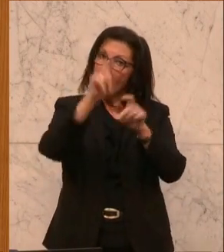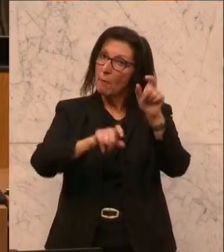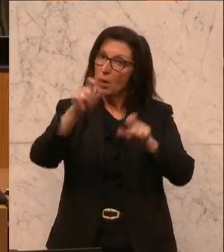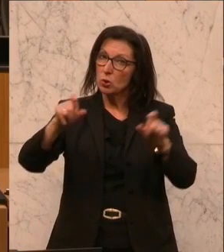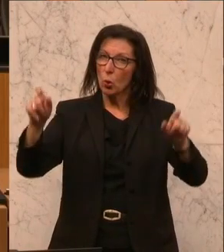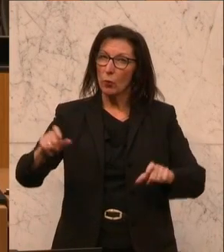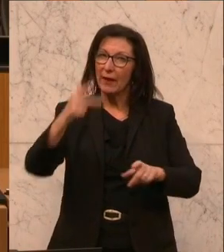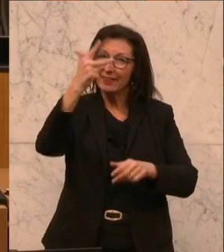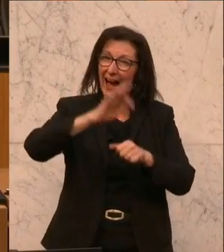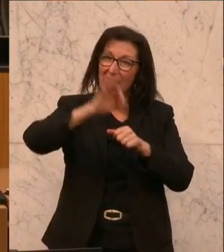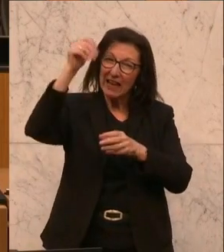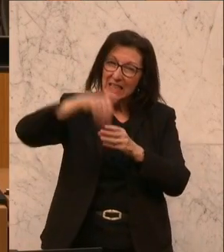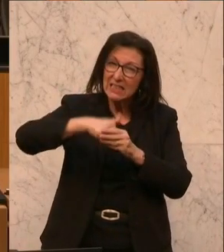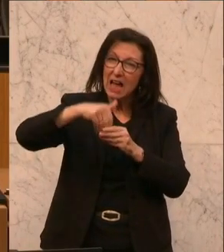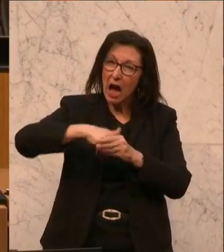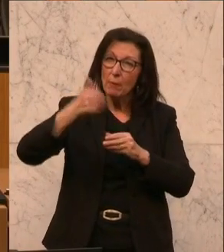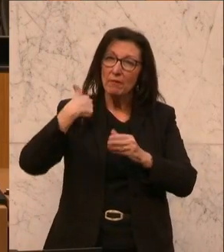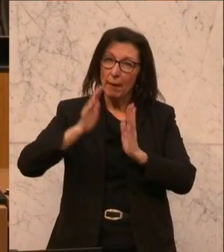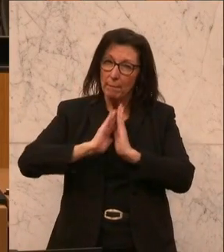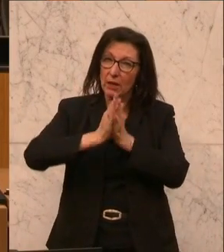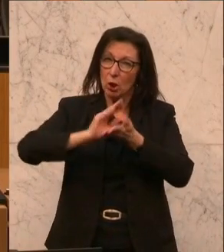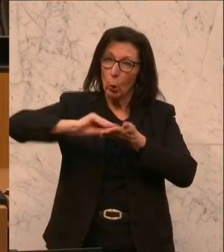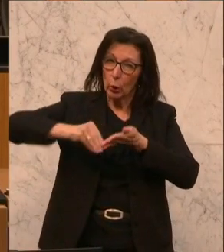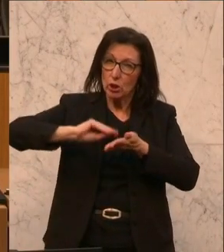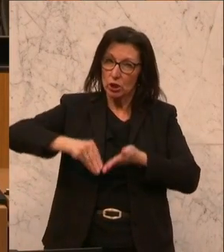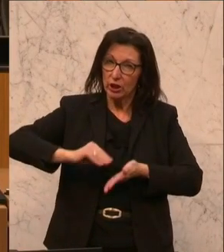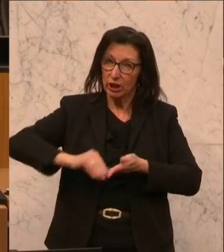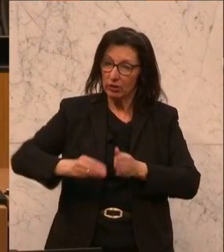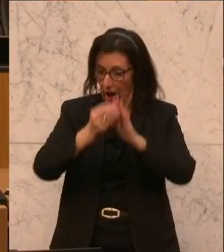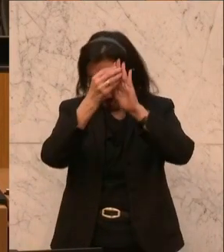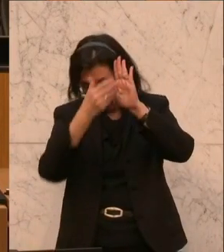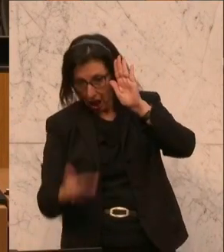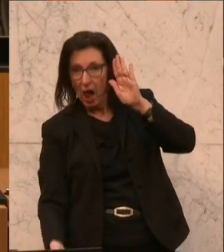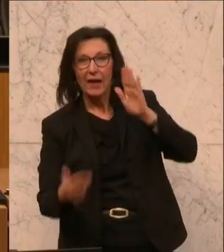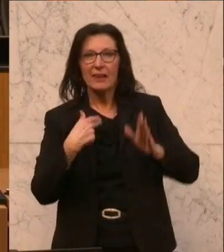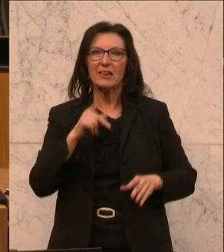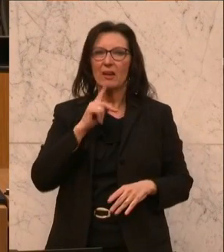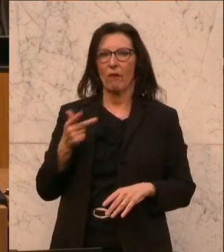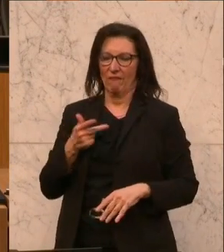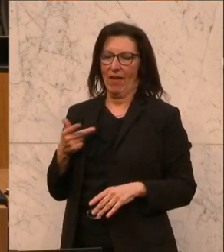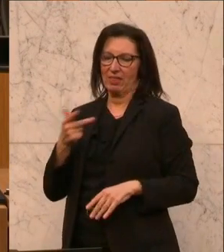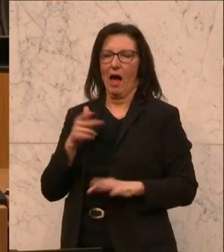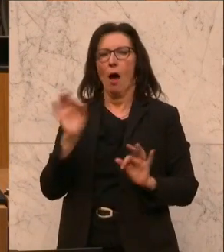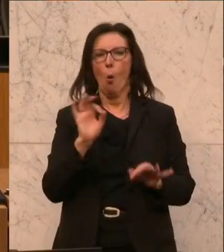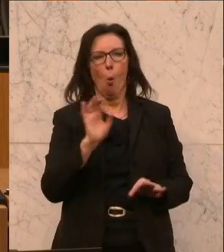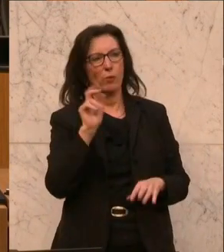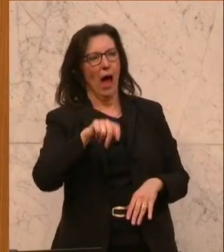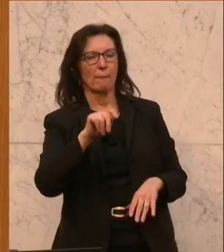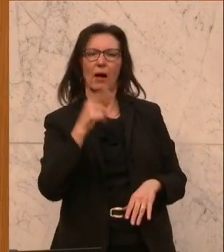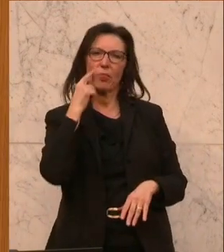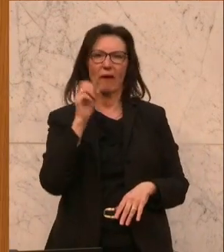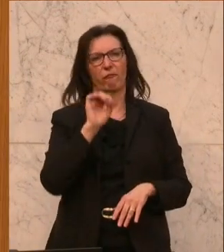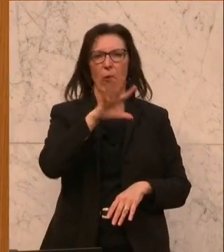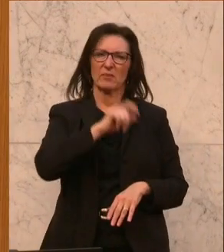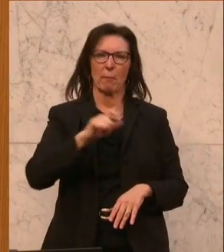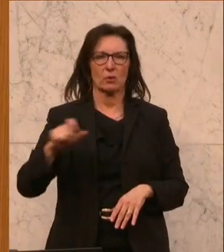innerhalb von drei Tagen diese Petition unterstützt haben. Das sind nicht wir drei oder wir 15 Neos-Abgeordnete oder ein